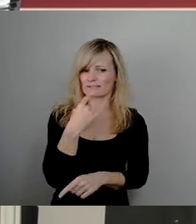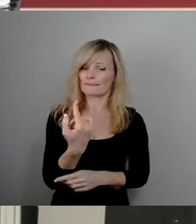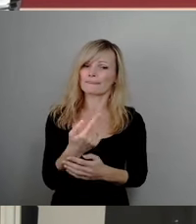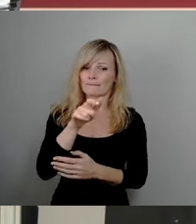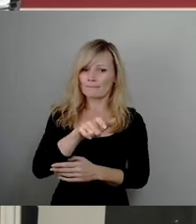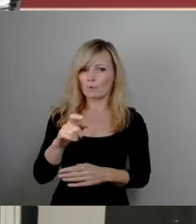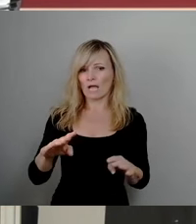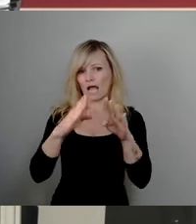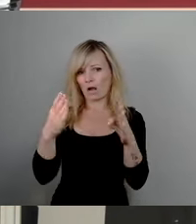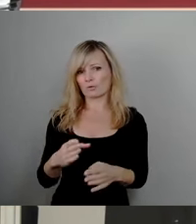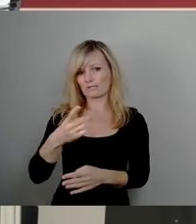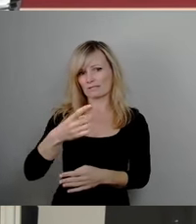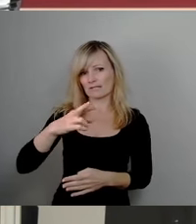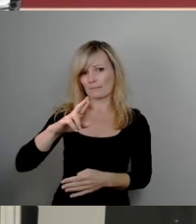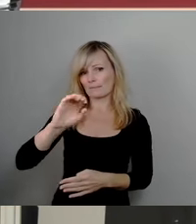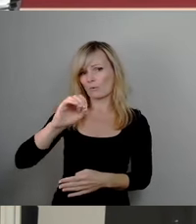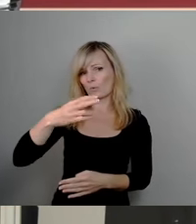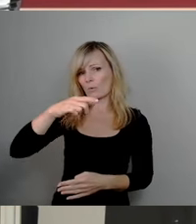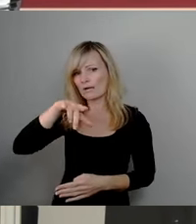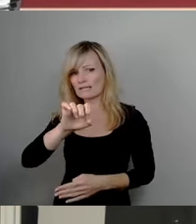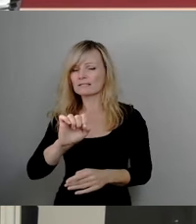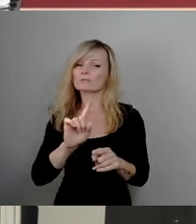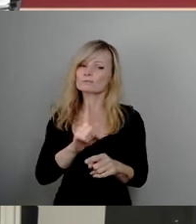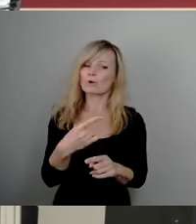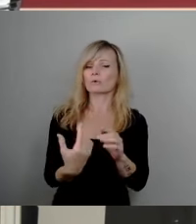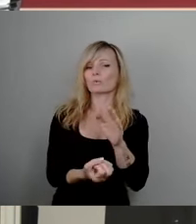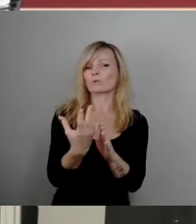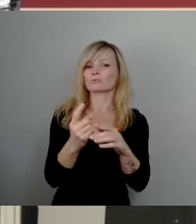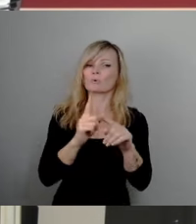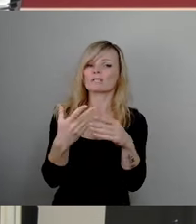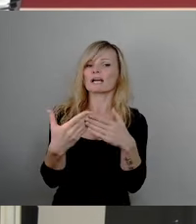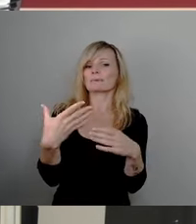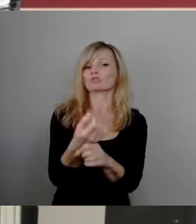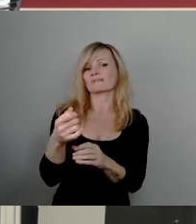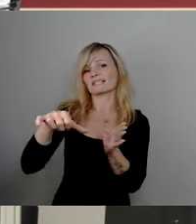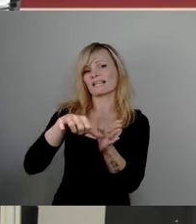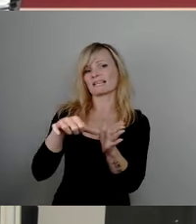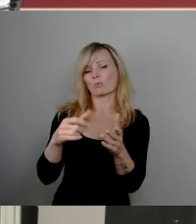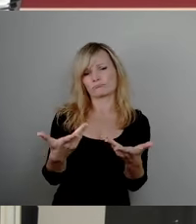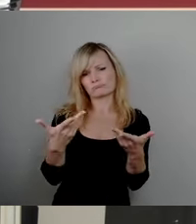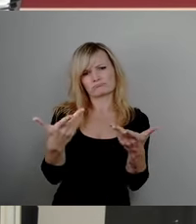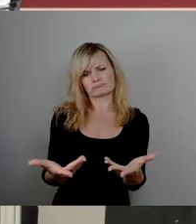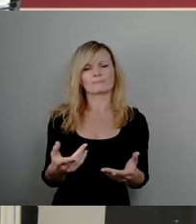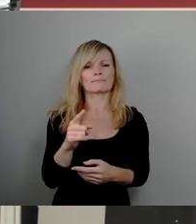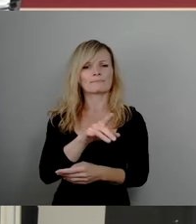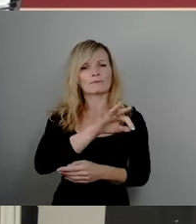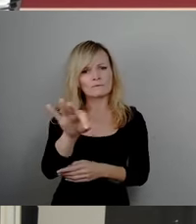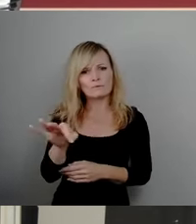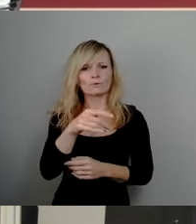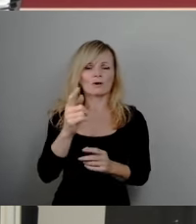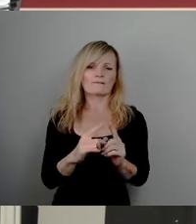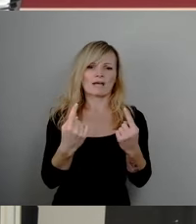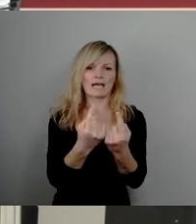vorrangig als Kultur und Nachbarschaftszentrum wirken und Vereinen und bürgerschaftlichen Initiativen vorbehalten sein.